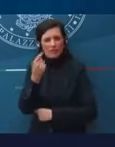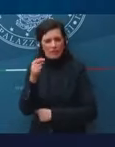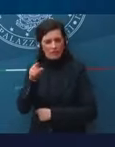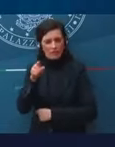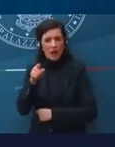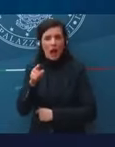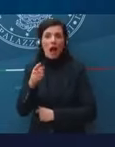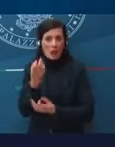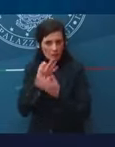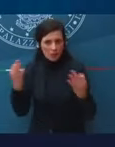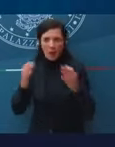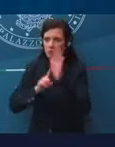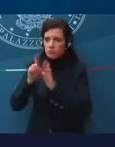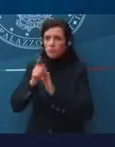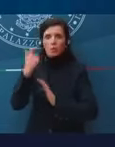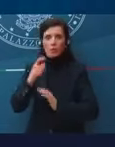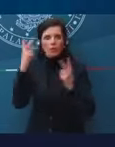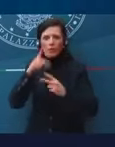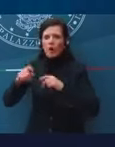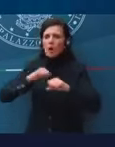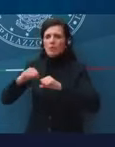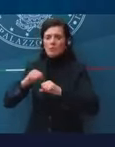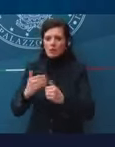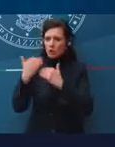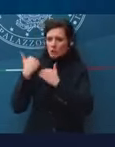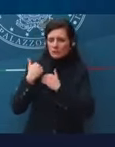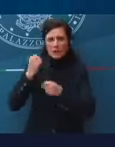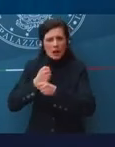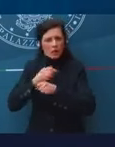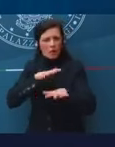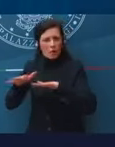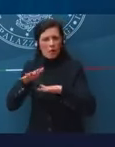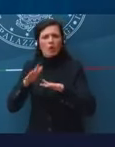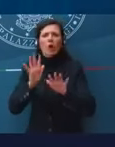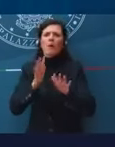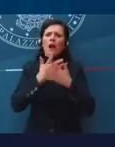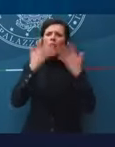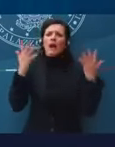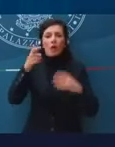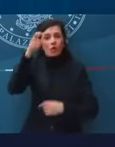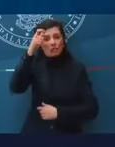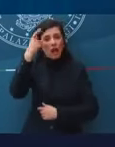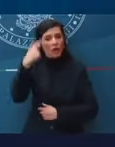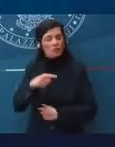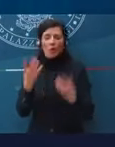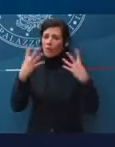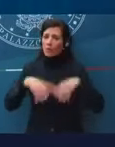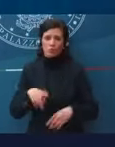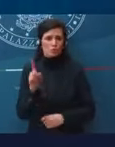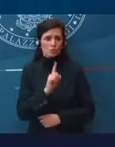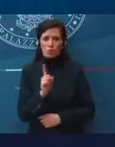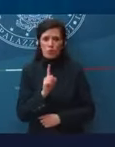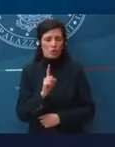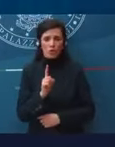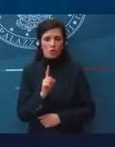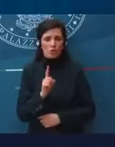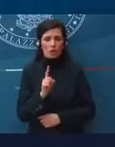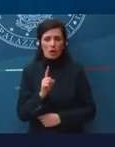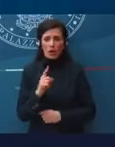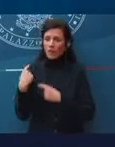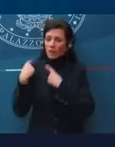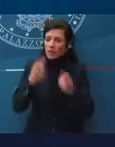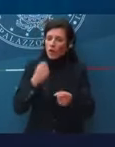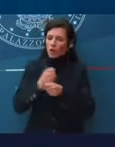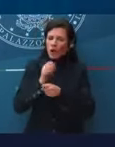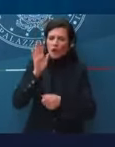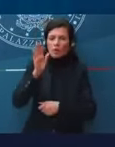perché mi si dice che è molto berata da questo. Ma è chiaro che in questo caso lo Stato non ha funzionato, perché uno Stato che permette